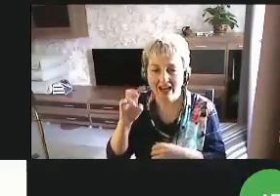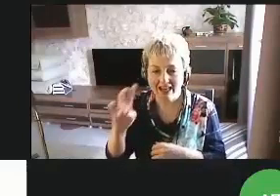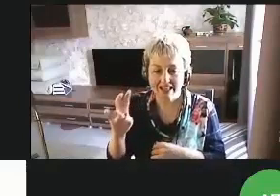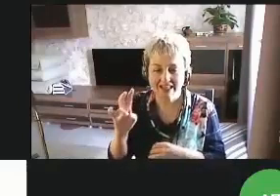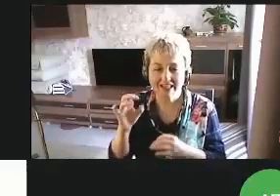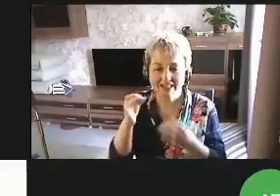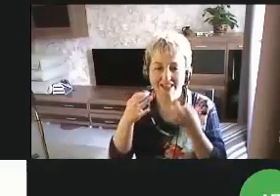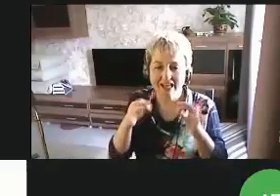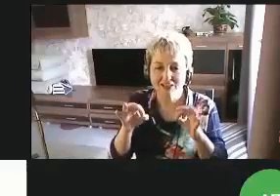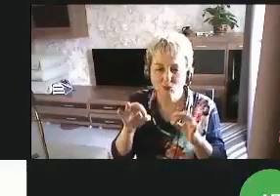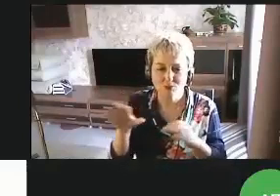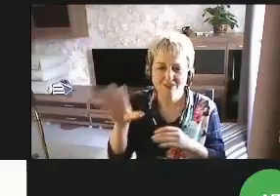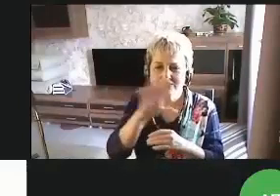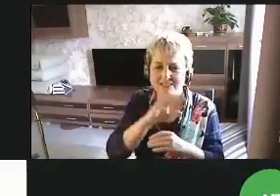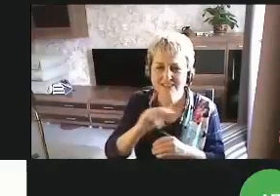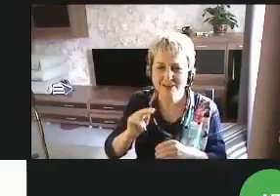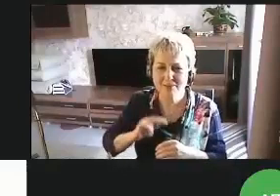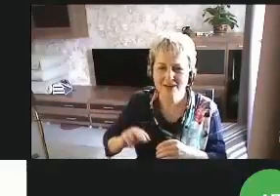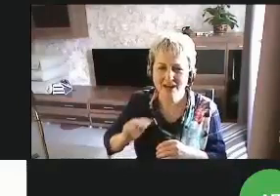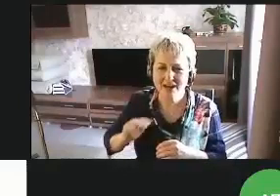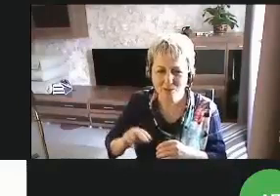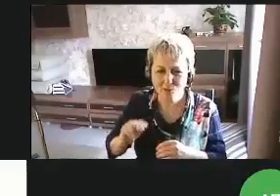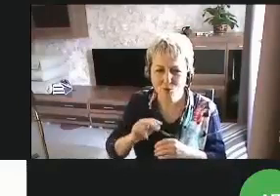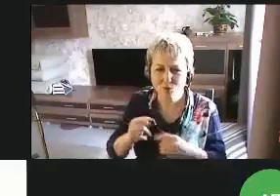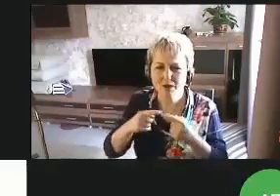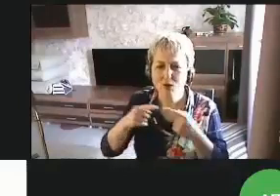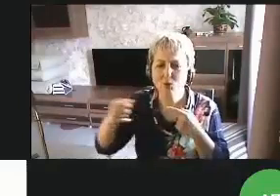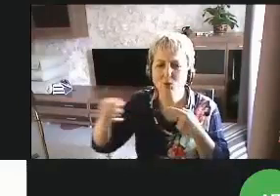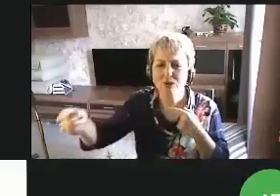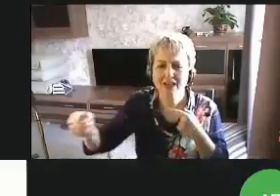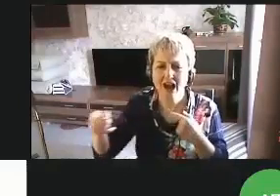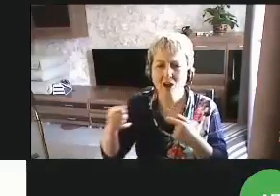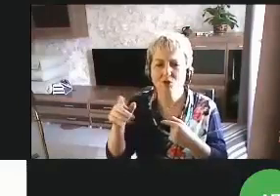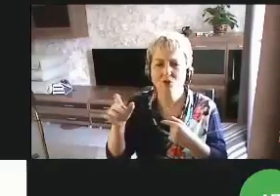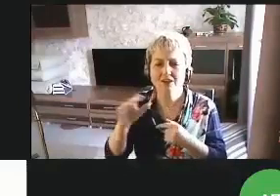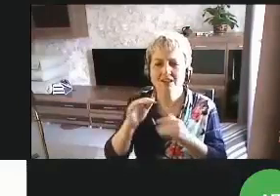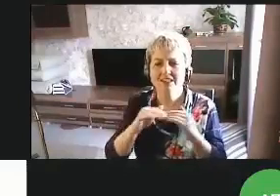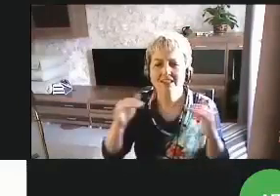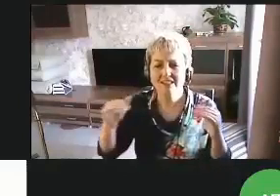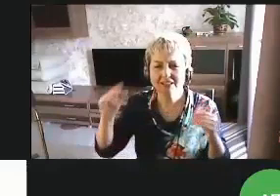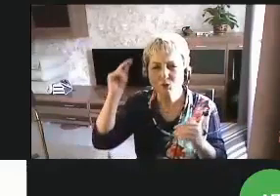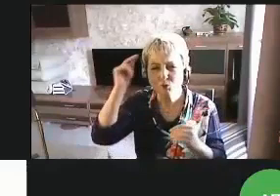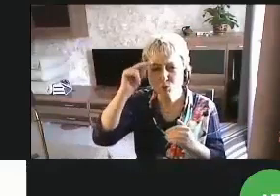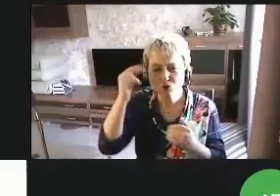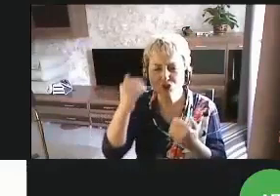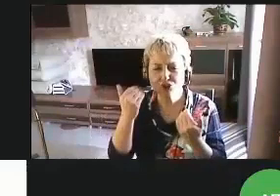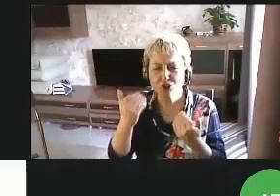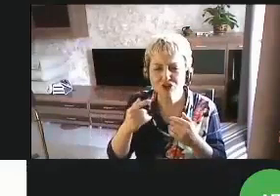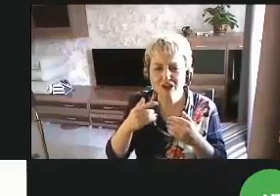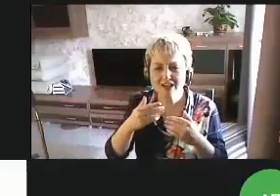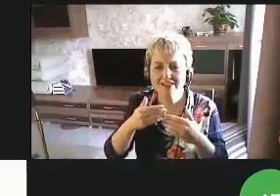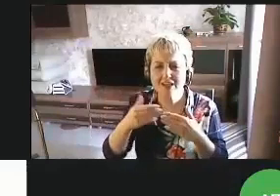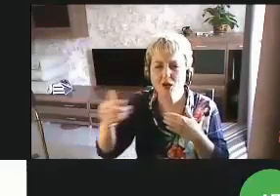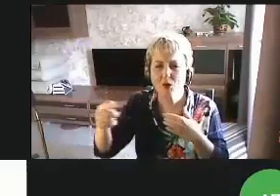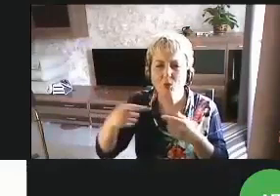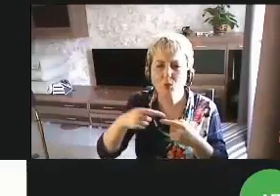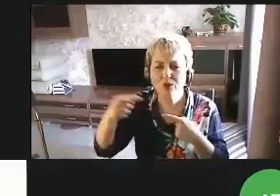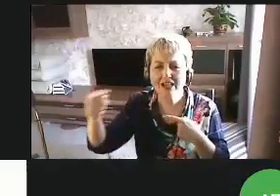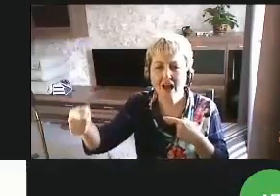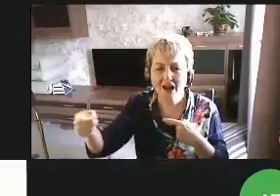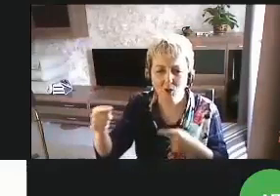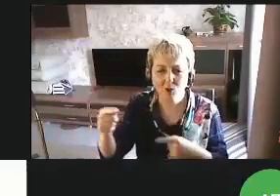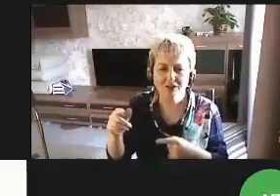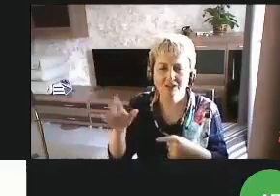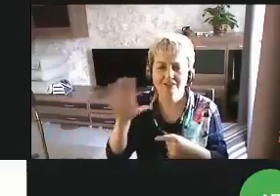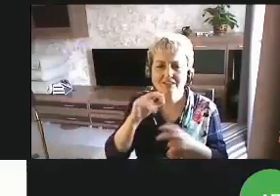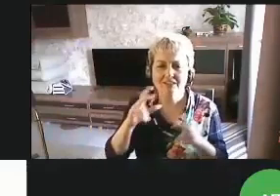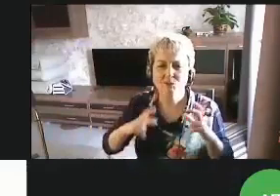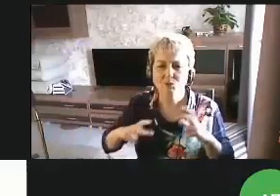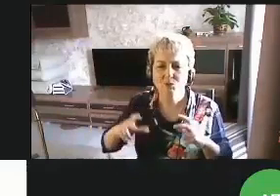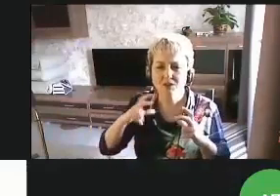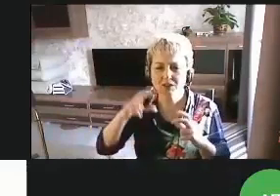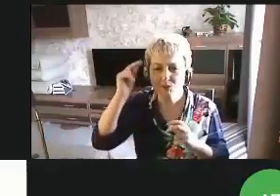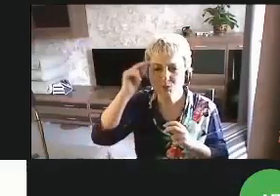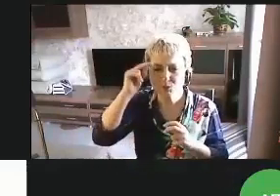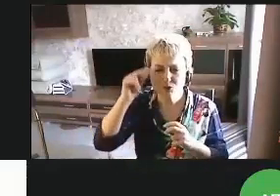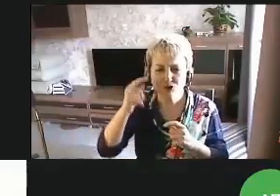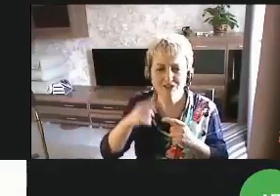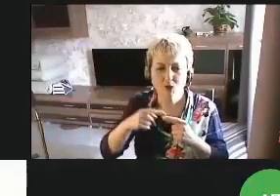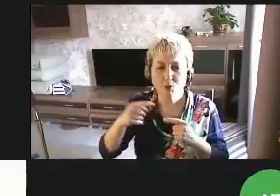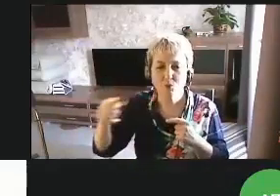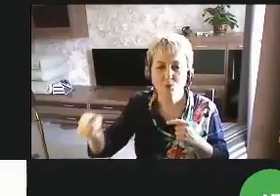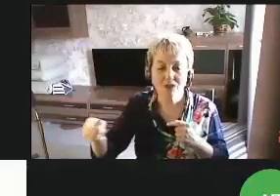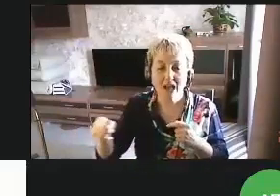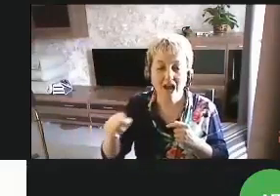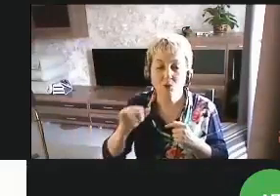И все мы работаем, все мы работаем удаленно, дети учатся сейчас удаленно, и студенты учатся